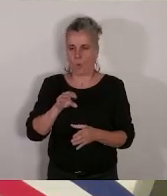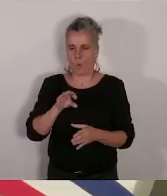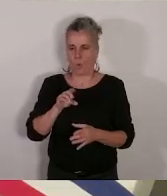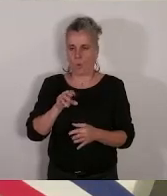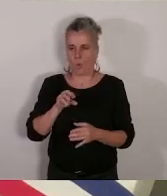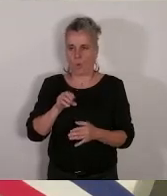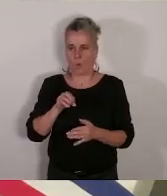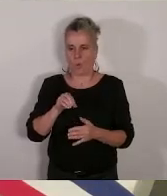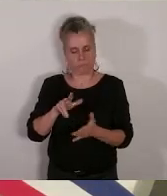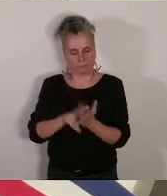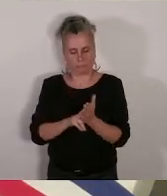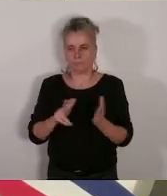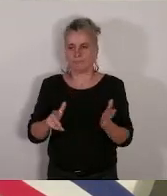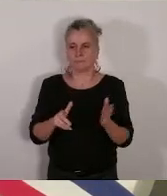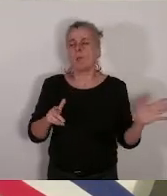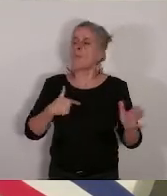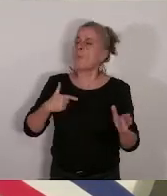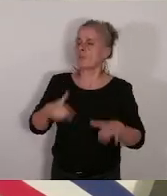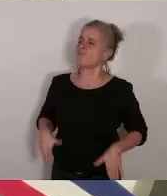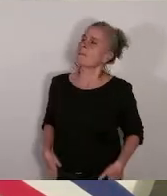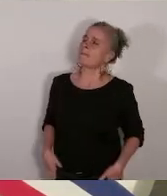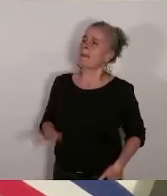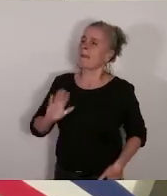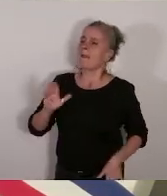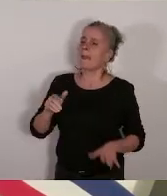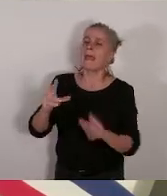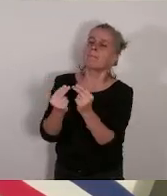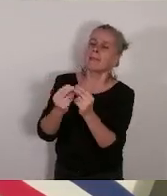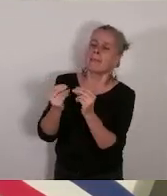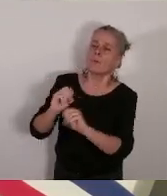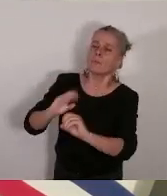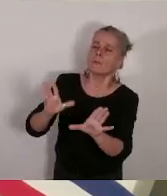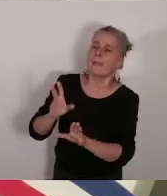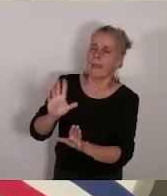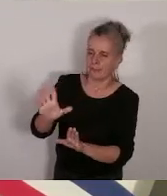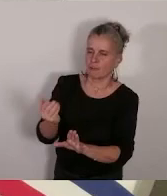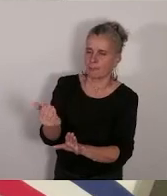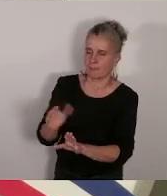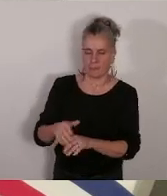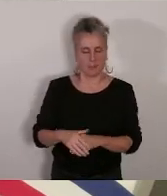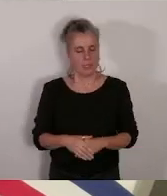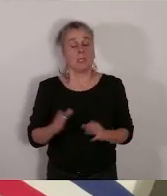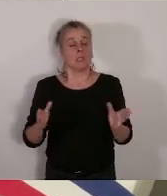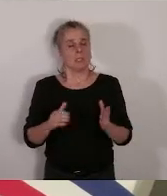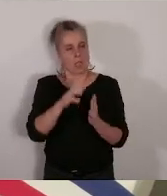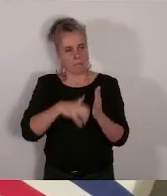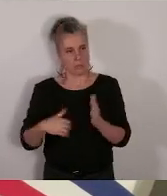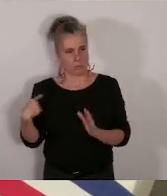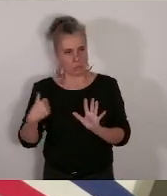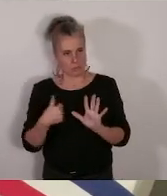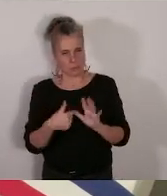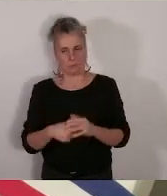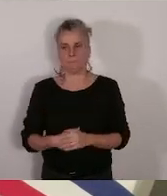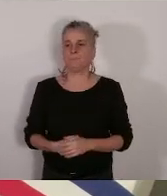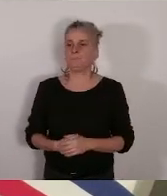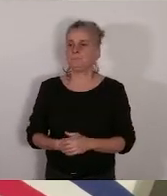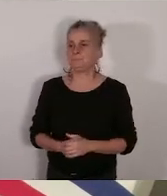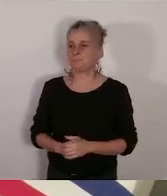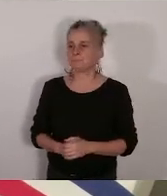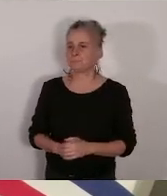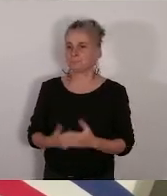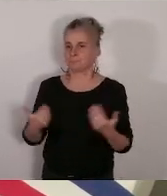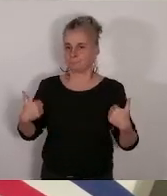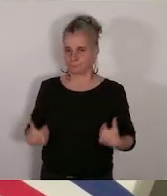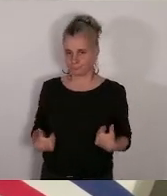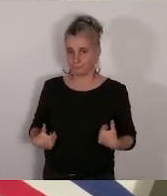éclaircissements. Oui, c'est ça, oui. Alors, le rapport numéro 6, je le présente